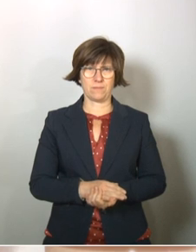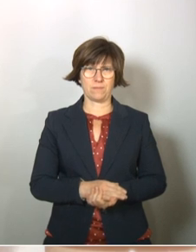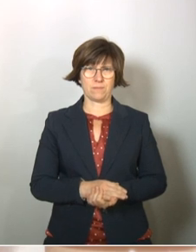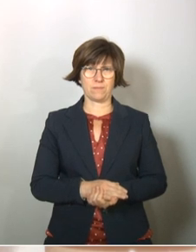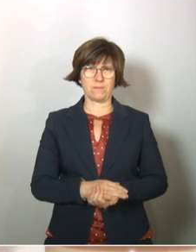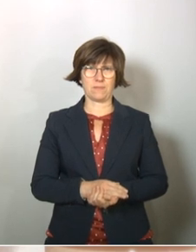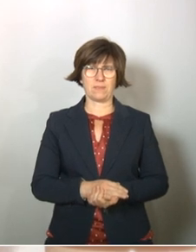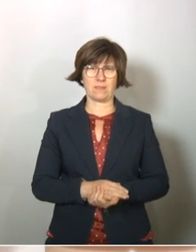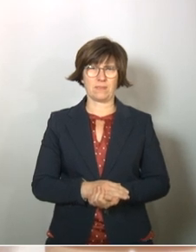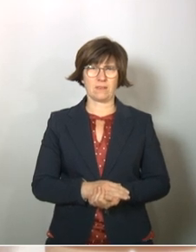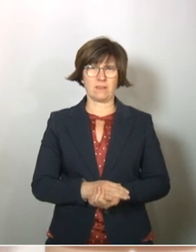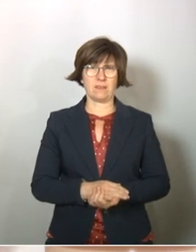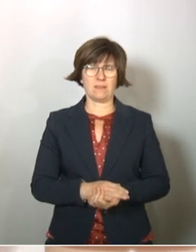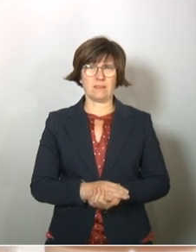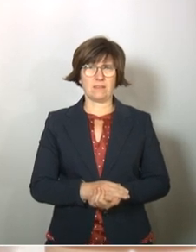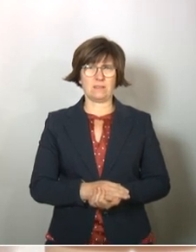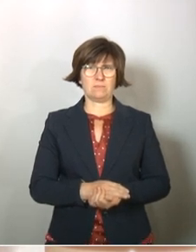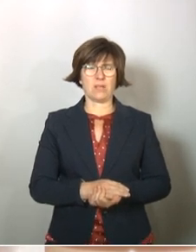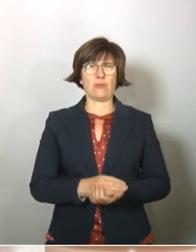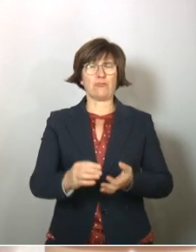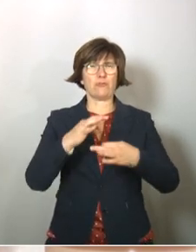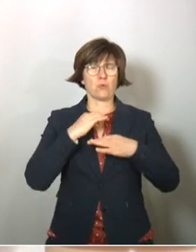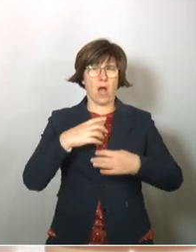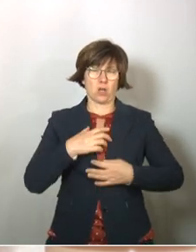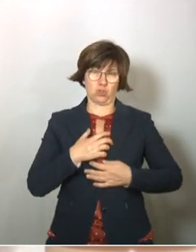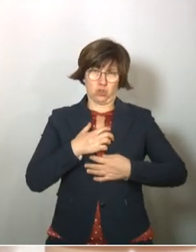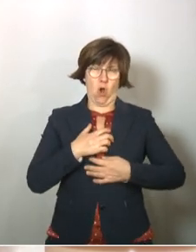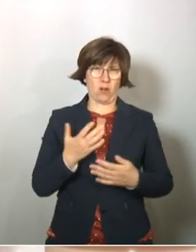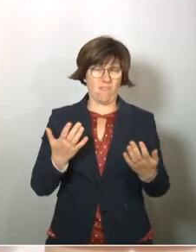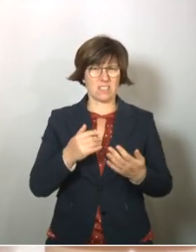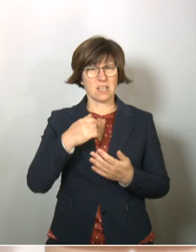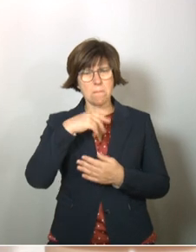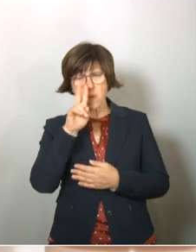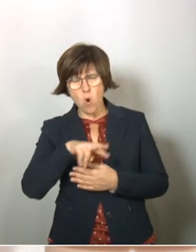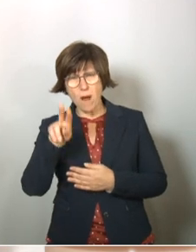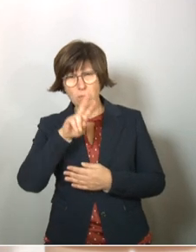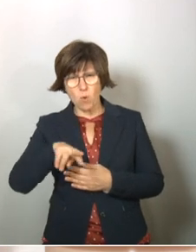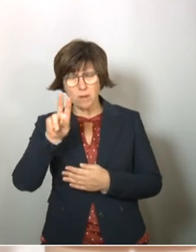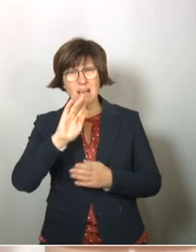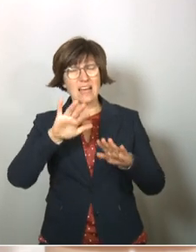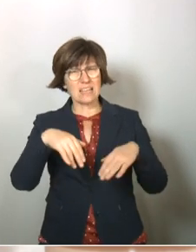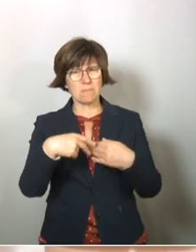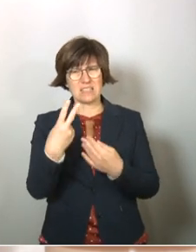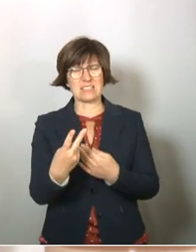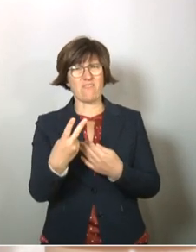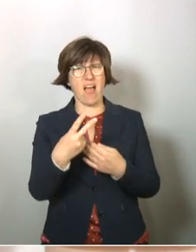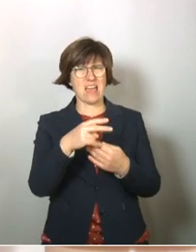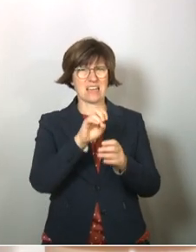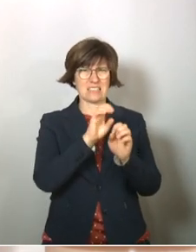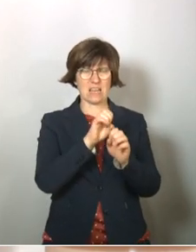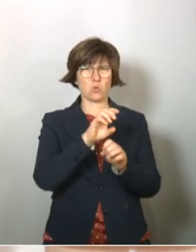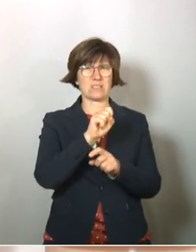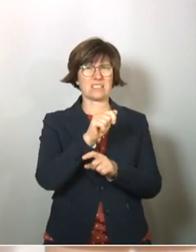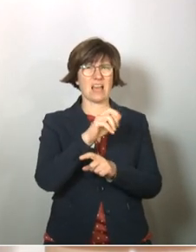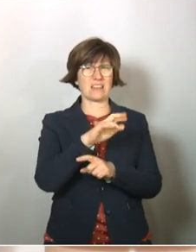Es war für mich schockierend, Folgendes zu beobachten. Es gibt zwei Satiresendungen,